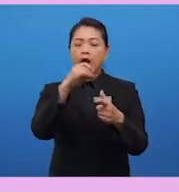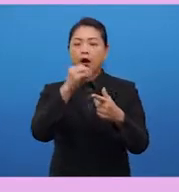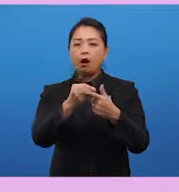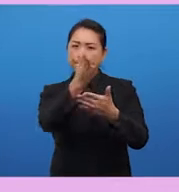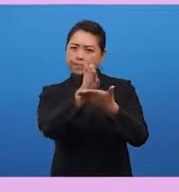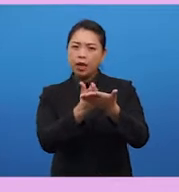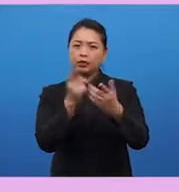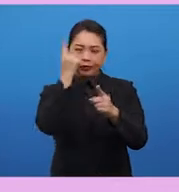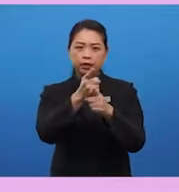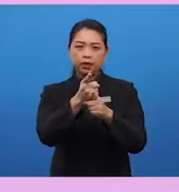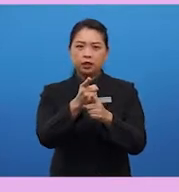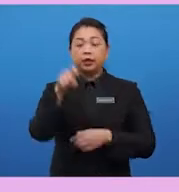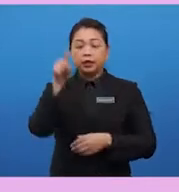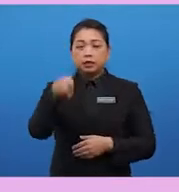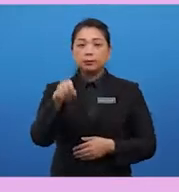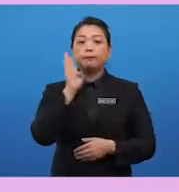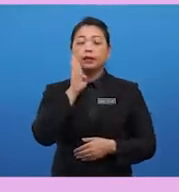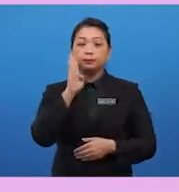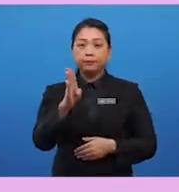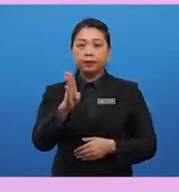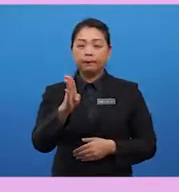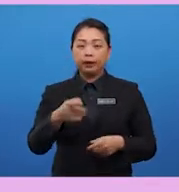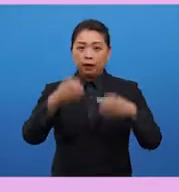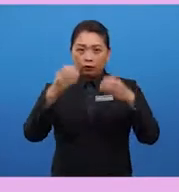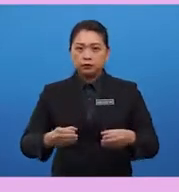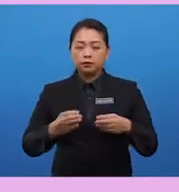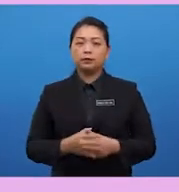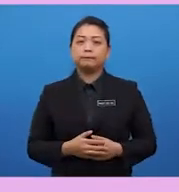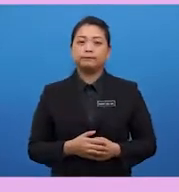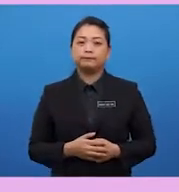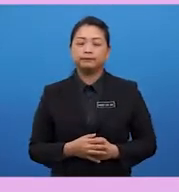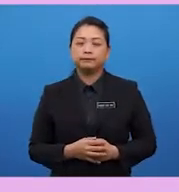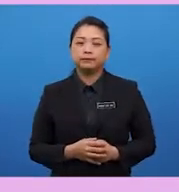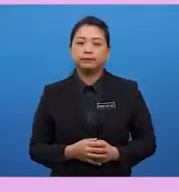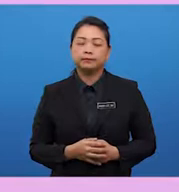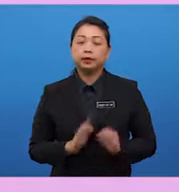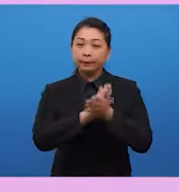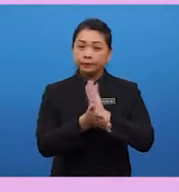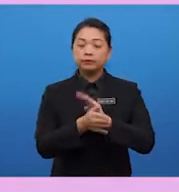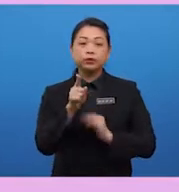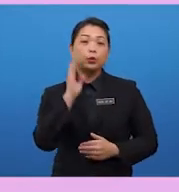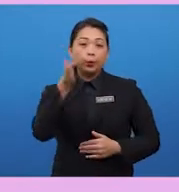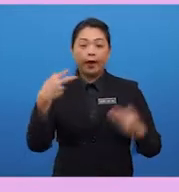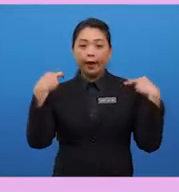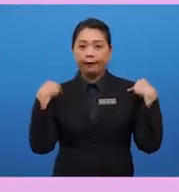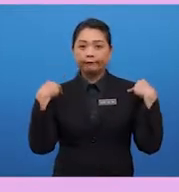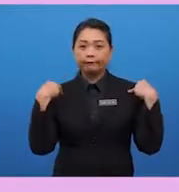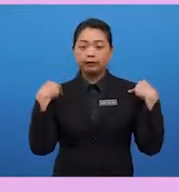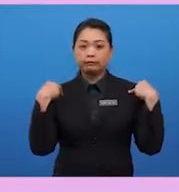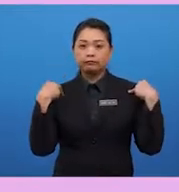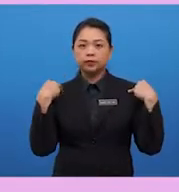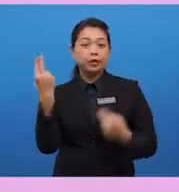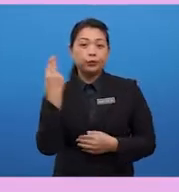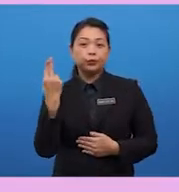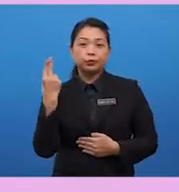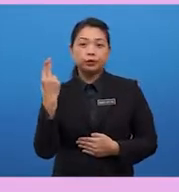It has to be consistent with your thesis statement in the first paragraph. Now, so you will have your, as usual, in